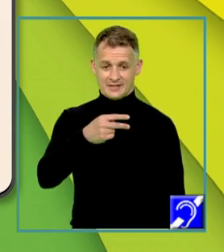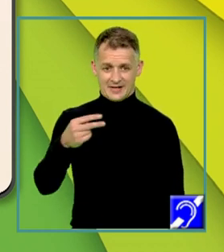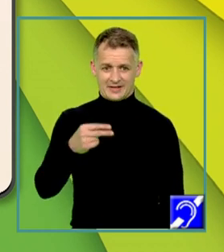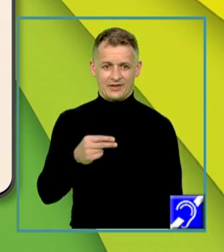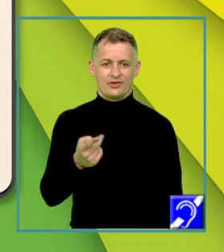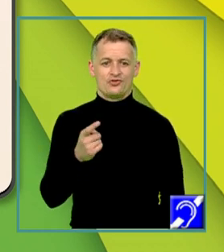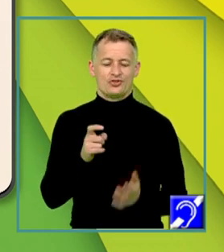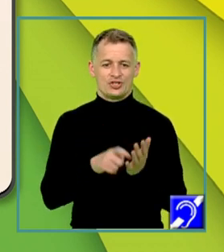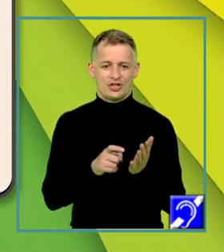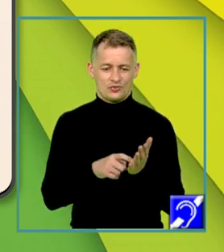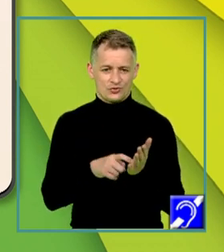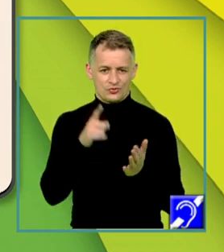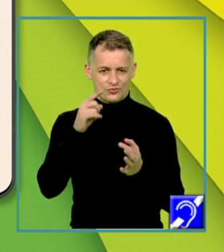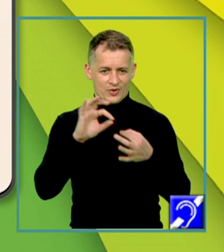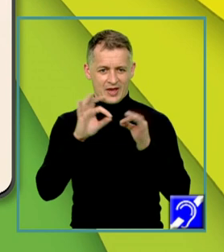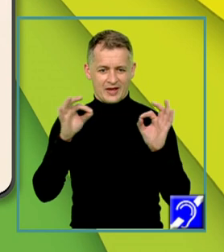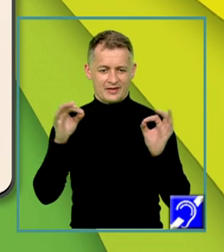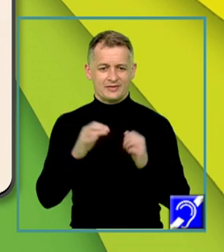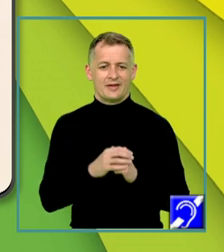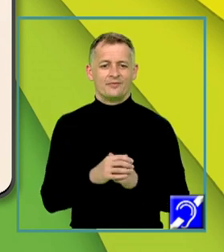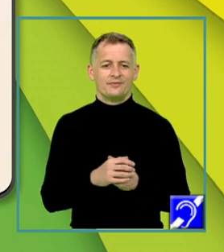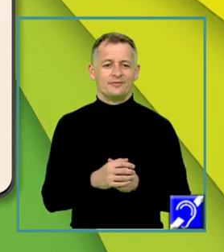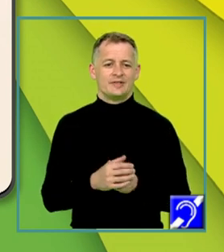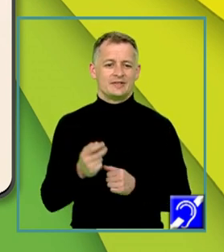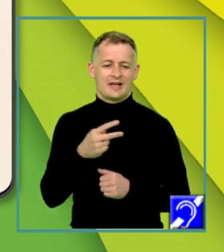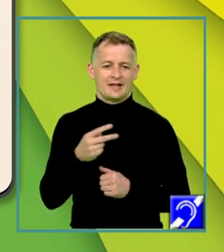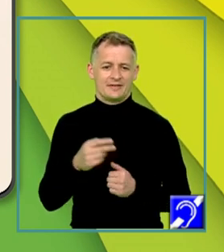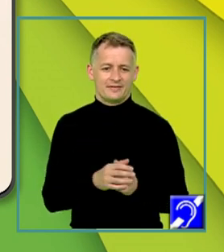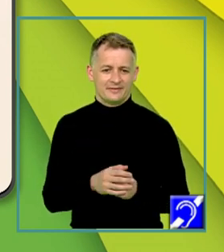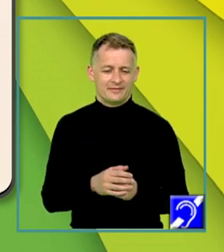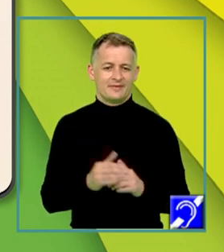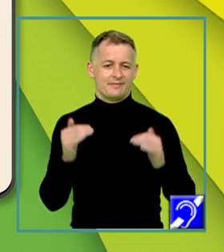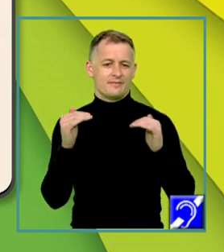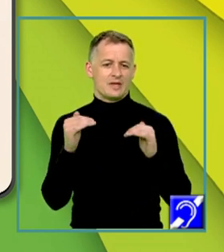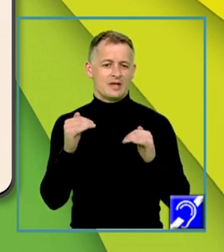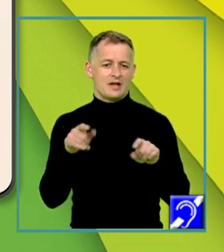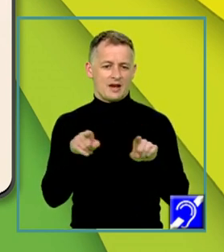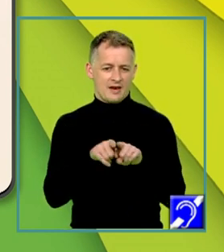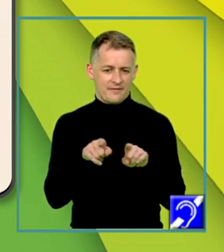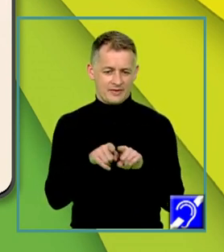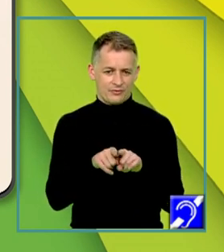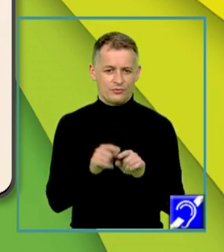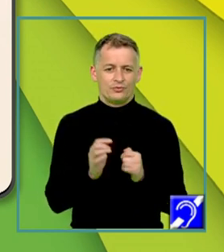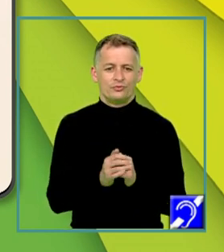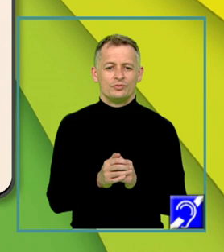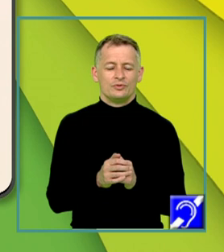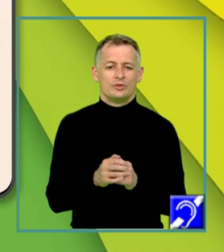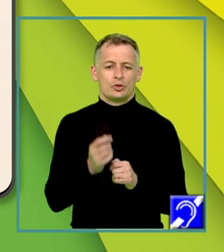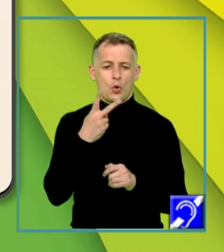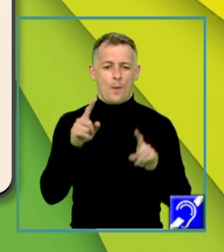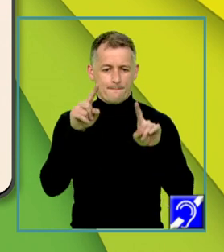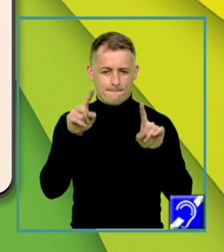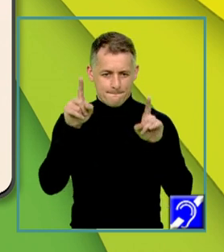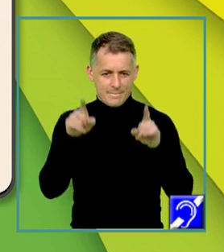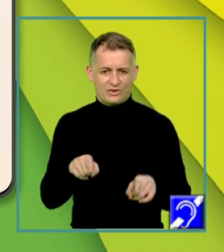cerinței este echivalentă cu egalitatea celor două matrice obținute,